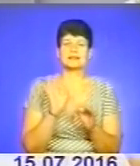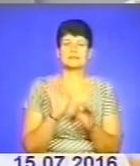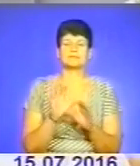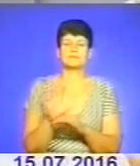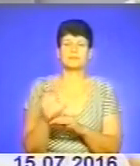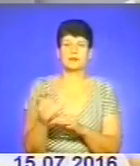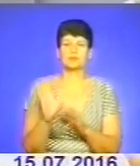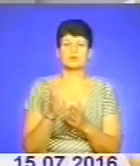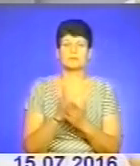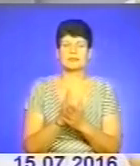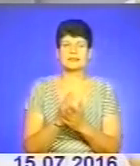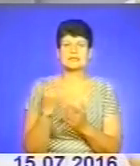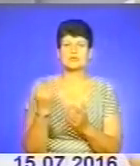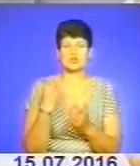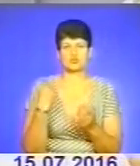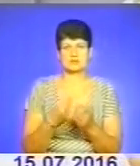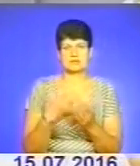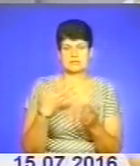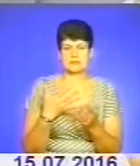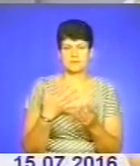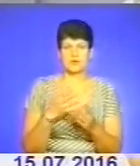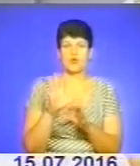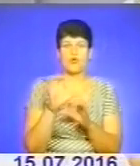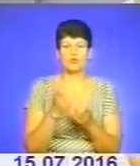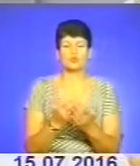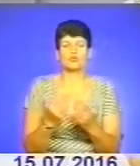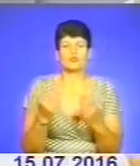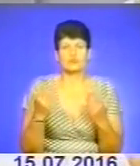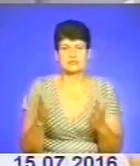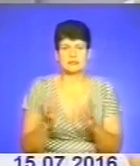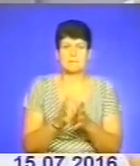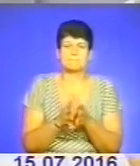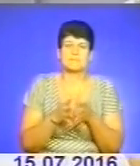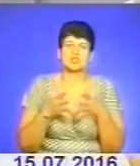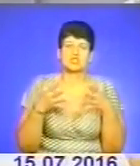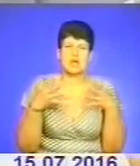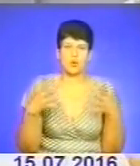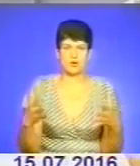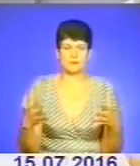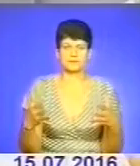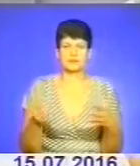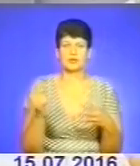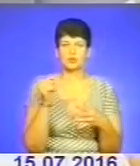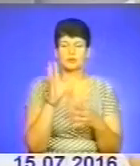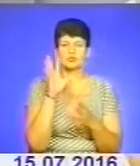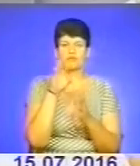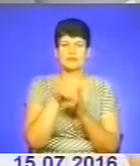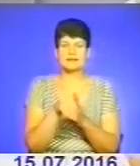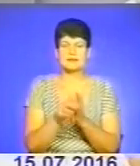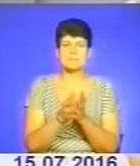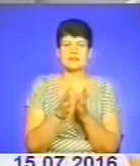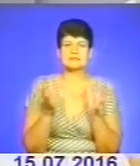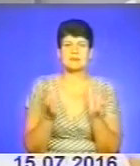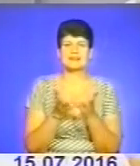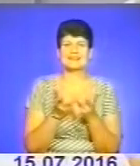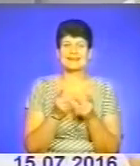мати більш історичну цінність. Фотовиставка, вона більш широка. Туди будуть внесені максимально кількість